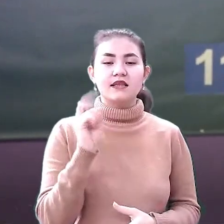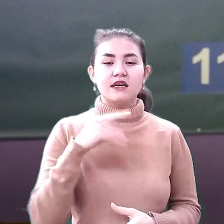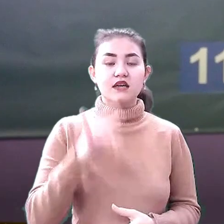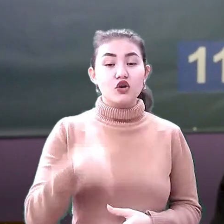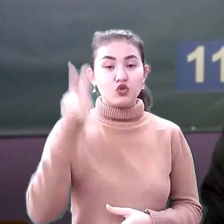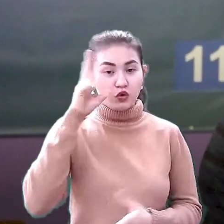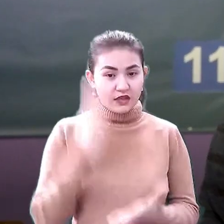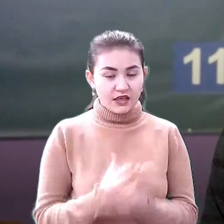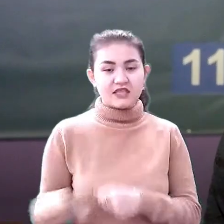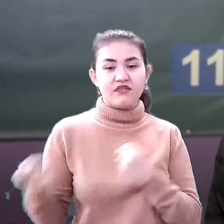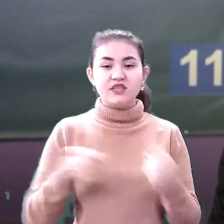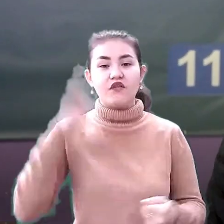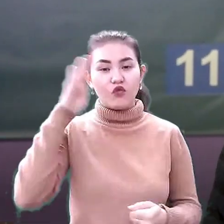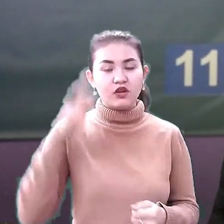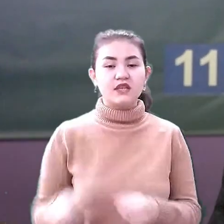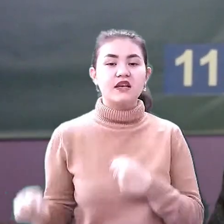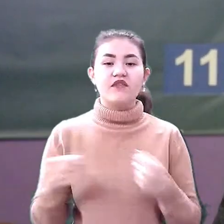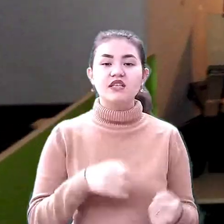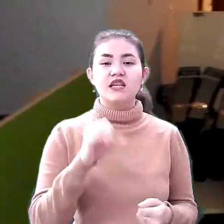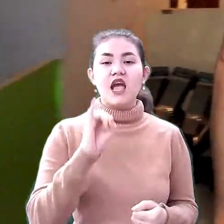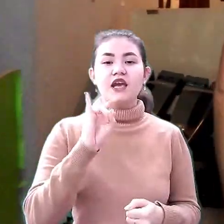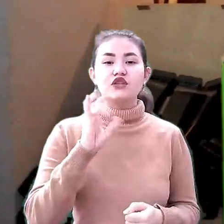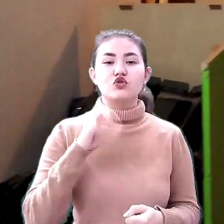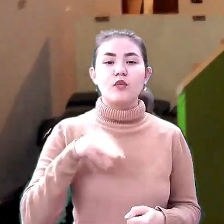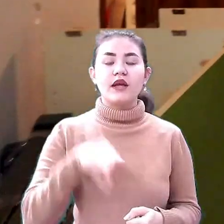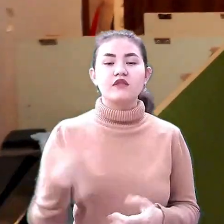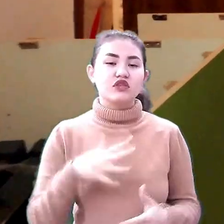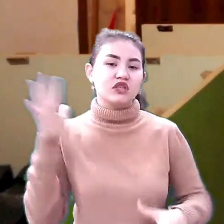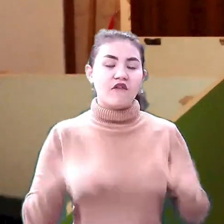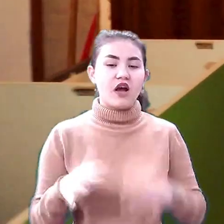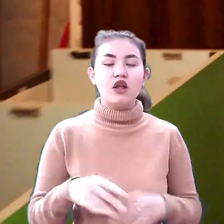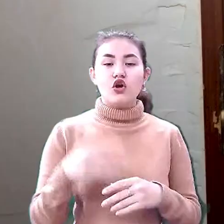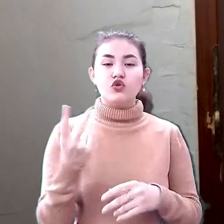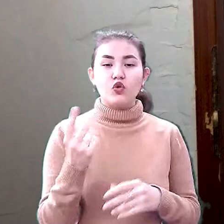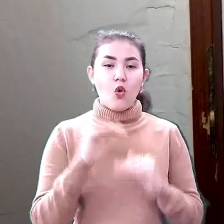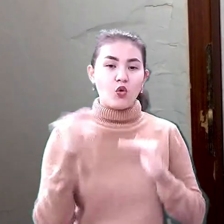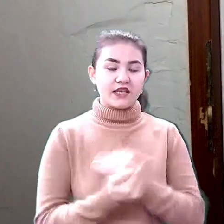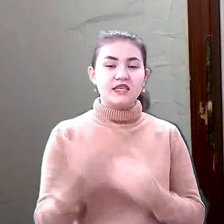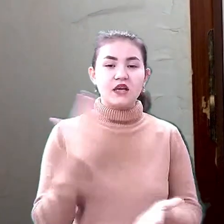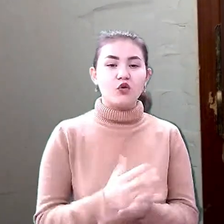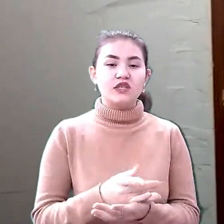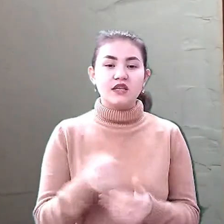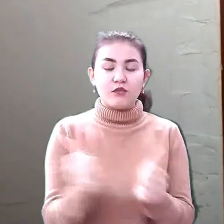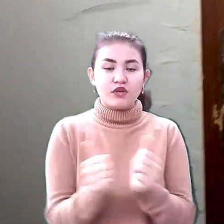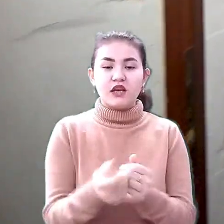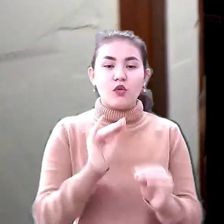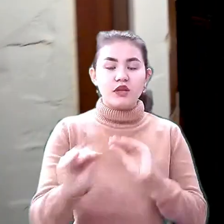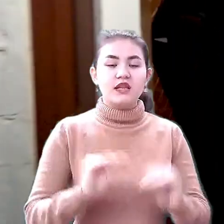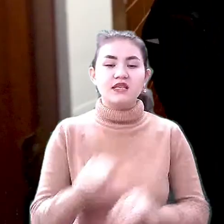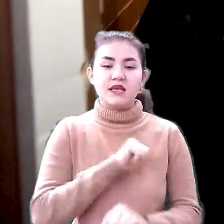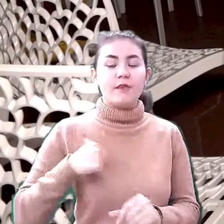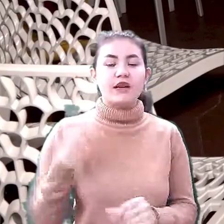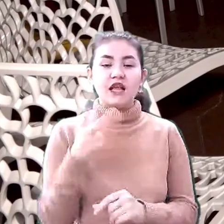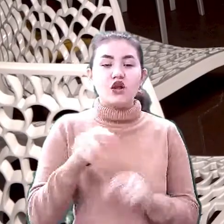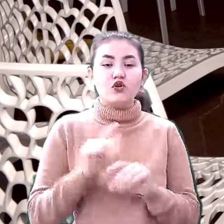сюди завезена вода, сюди завезений інструмент випадку завалу. Друге укриття знаходиться неподалік. Його обладнали насамперед для людей з